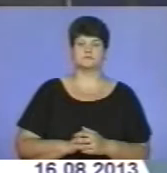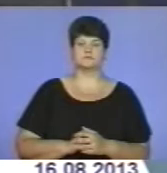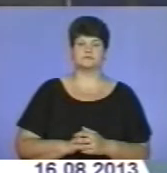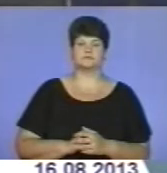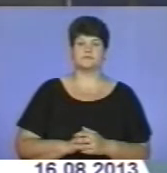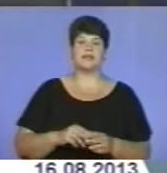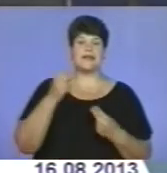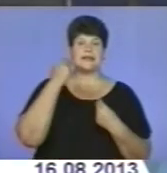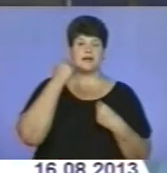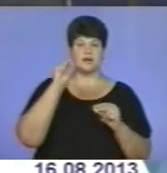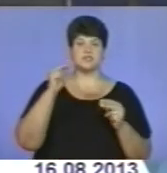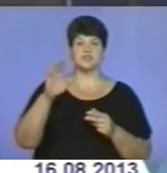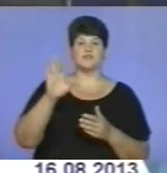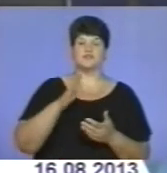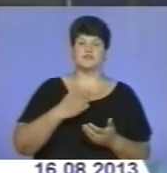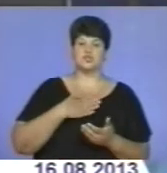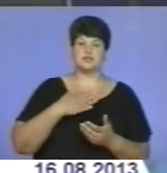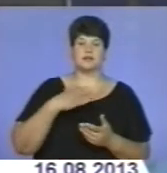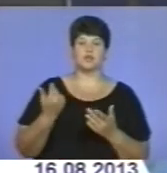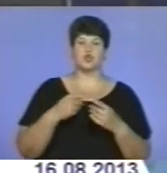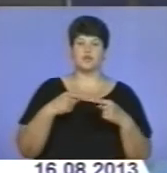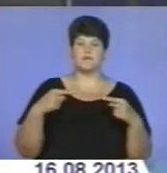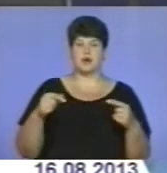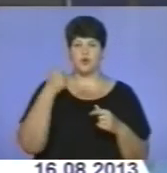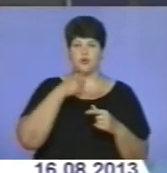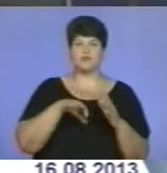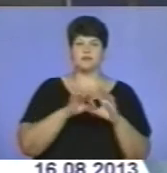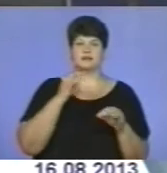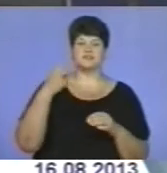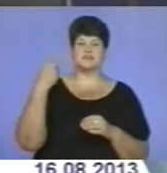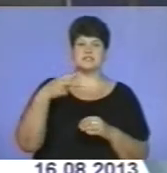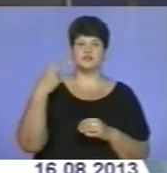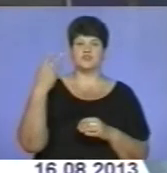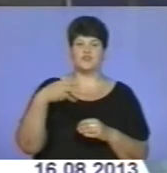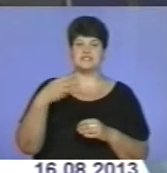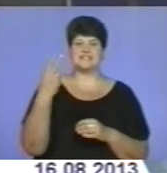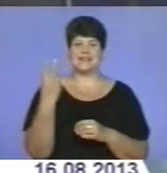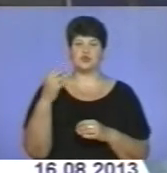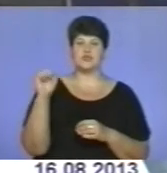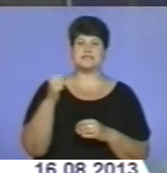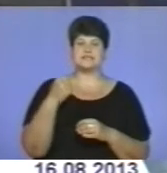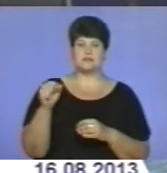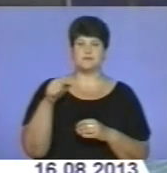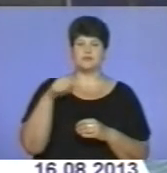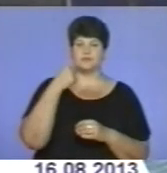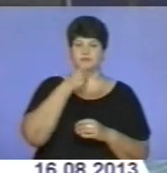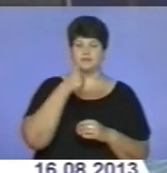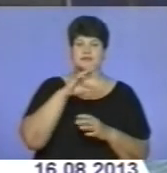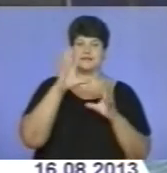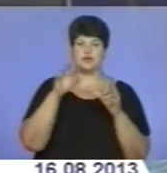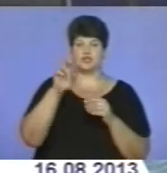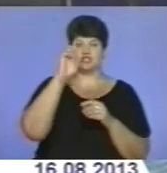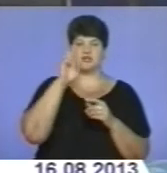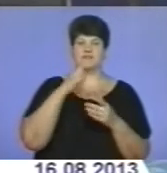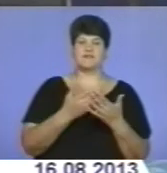Кращий вітчизняний товар року вибиратимуть у Києві 20-23 серпня. Щорічна загальнодержавна виставка